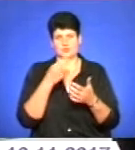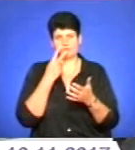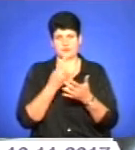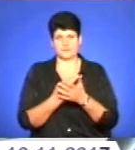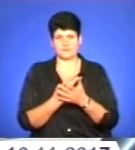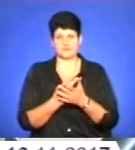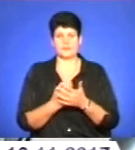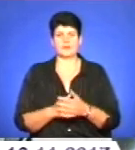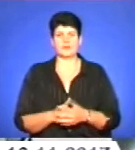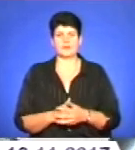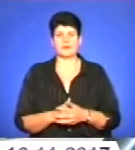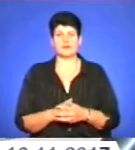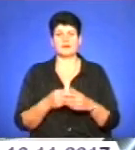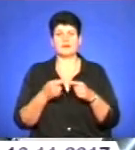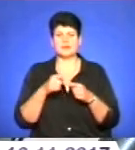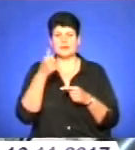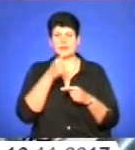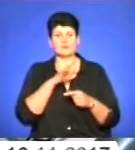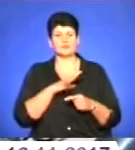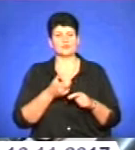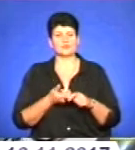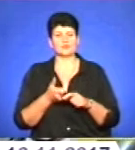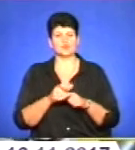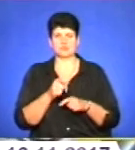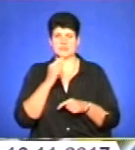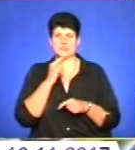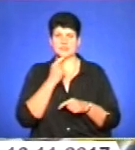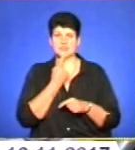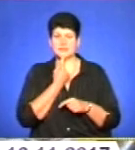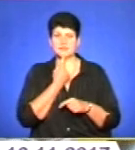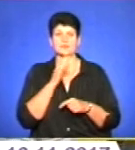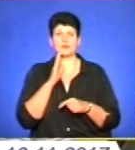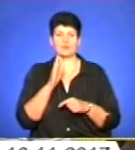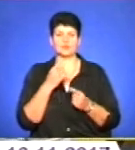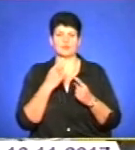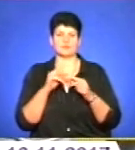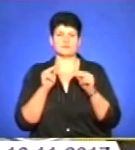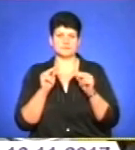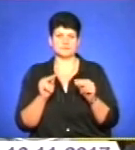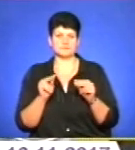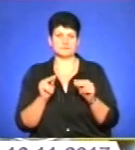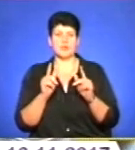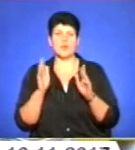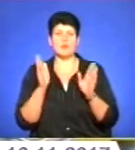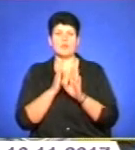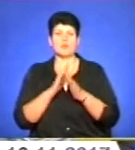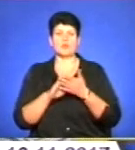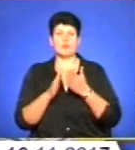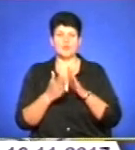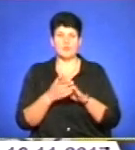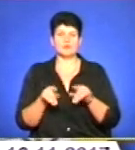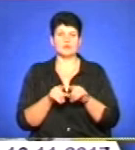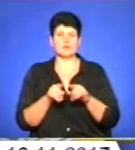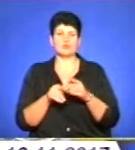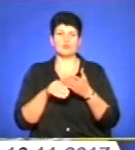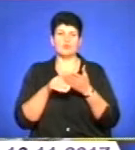Поточний рік був досить у нас складний. Ми говорили так, що погодні умови водночас